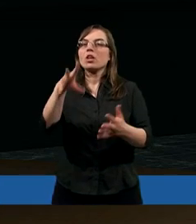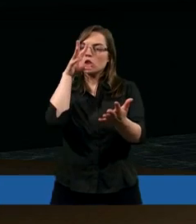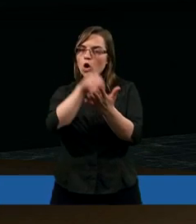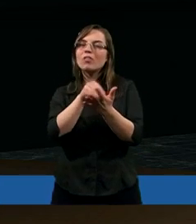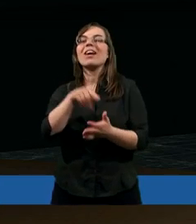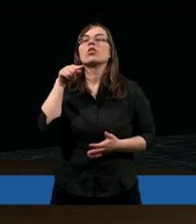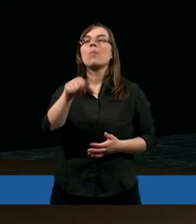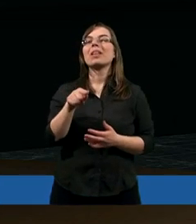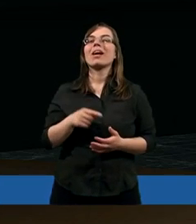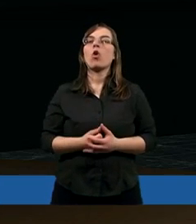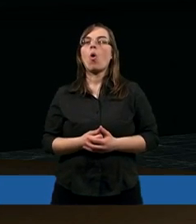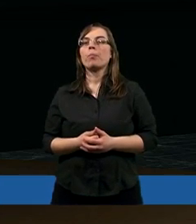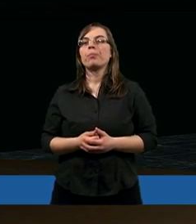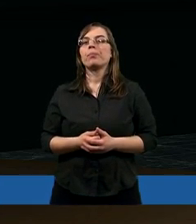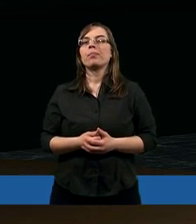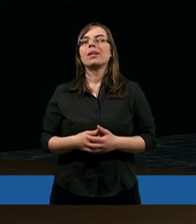doświadczyłem tego